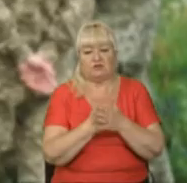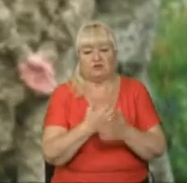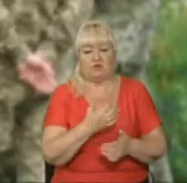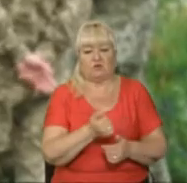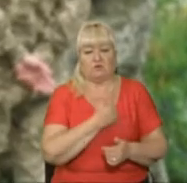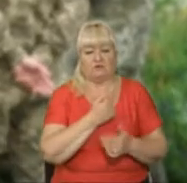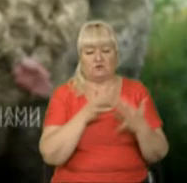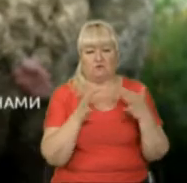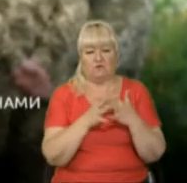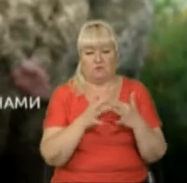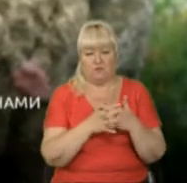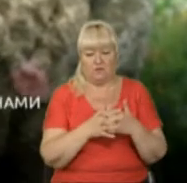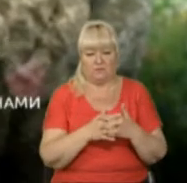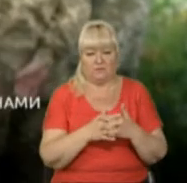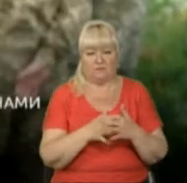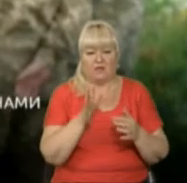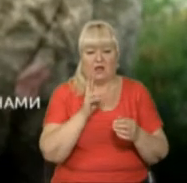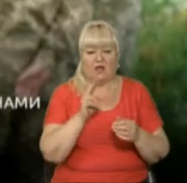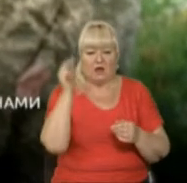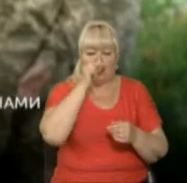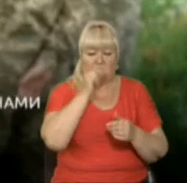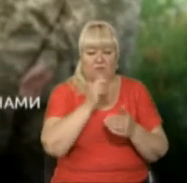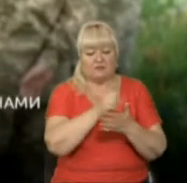бою. Курс, який триває 10 днів.